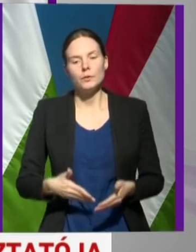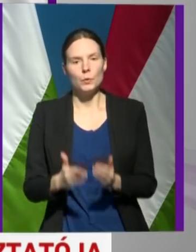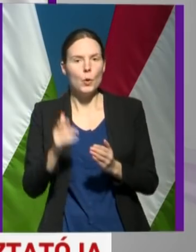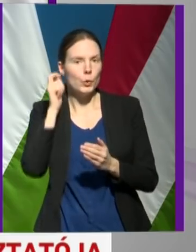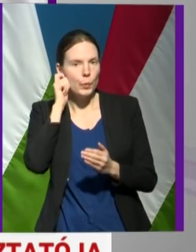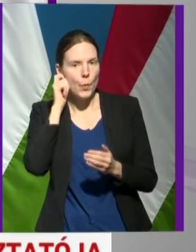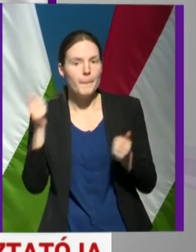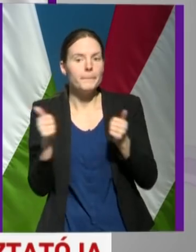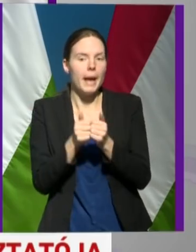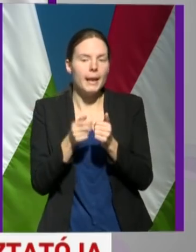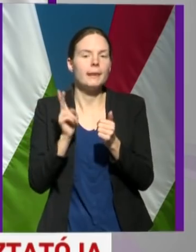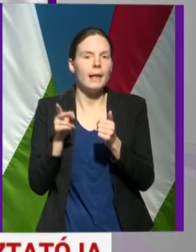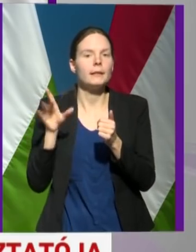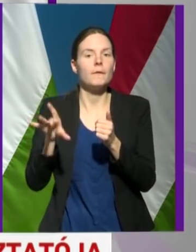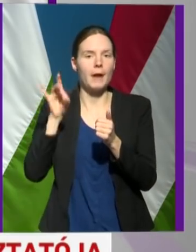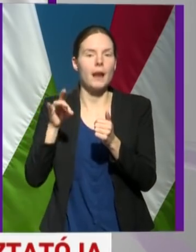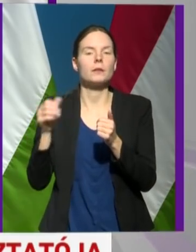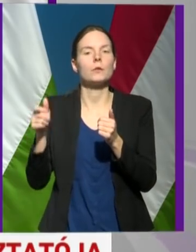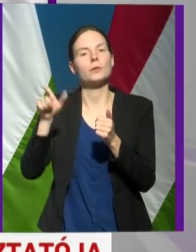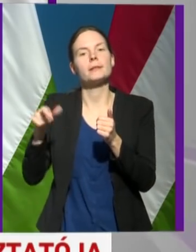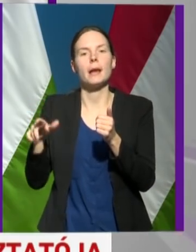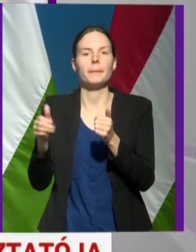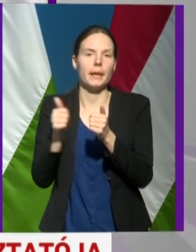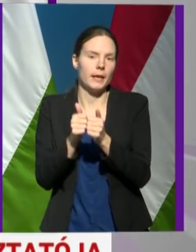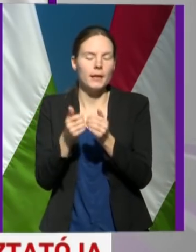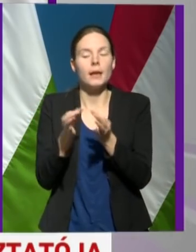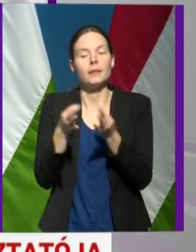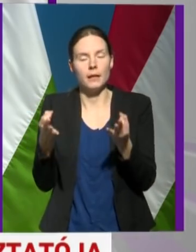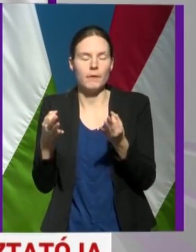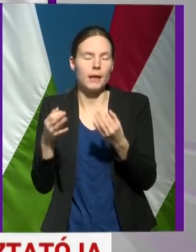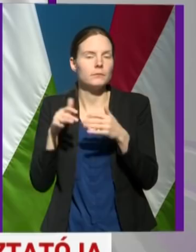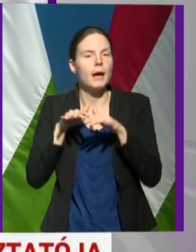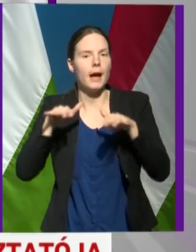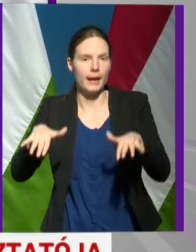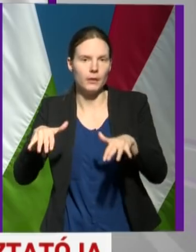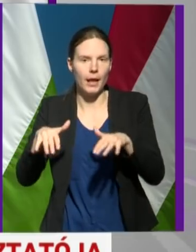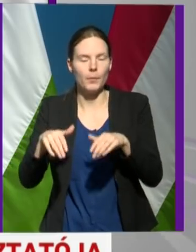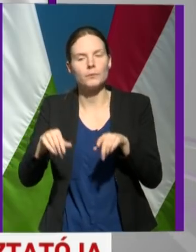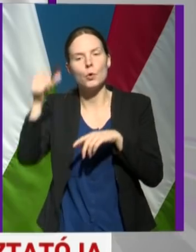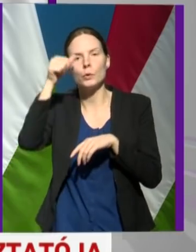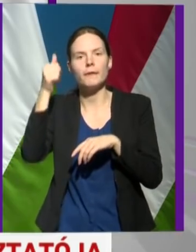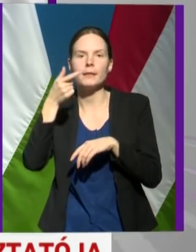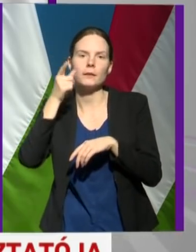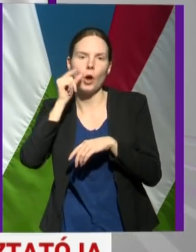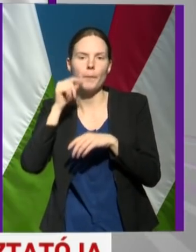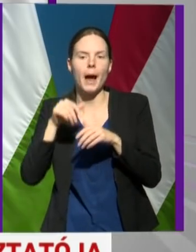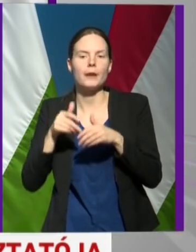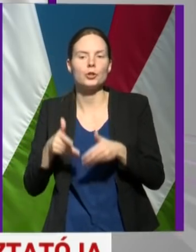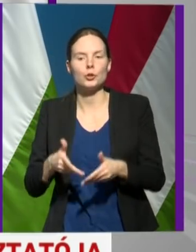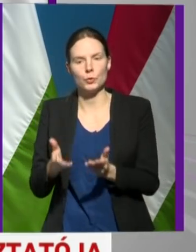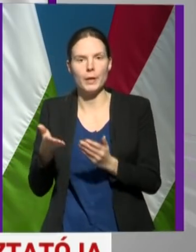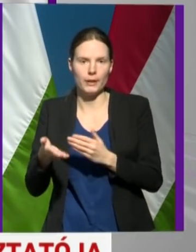választott személy, ez nyilvánvalóan a leggyakrabban az úgynevezett apás szüléseknél